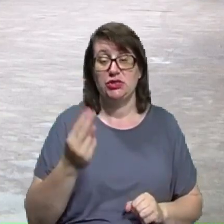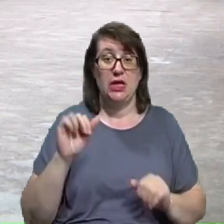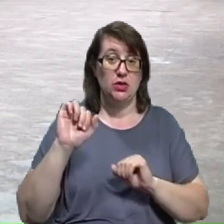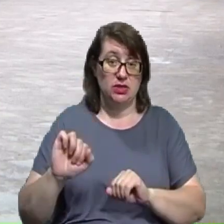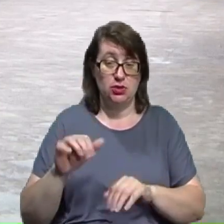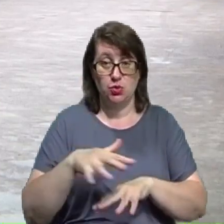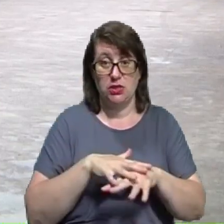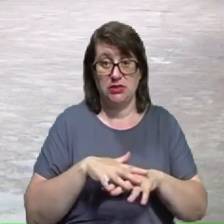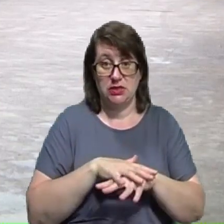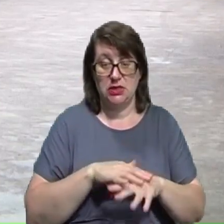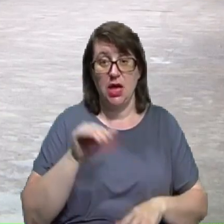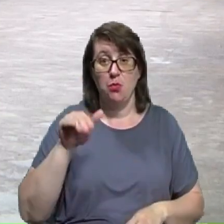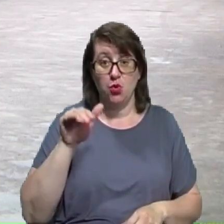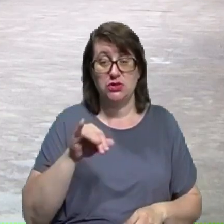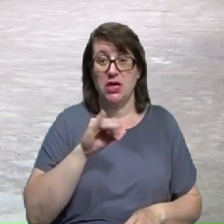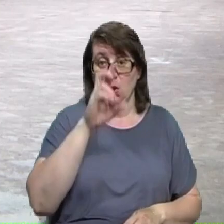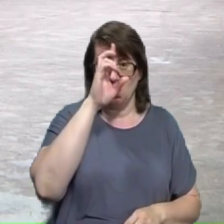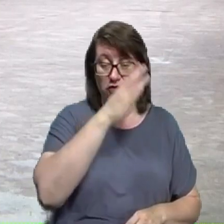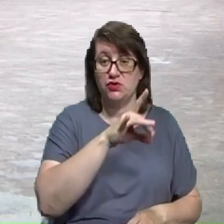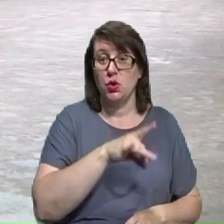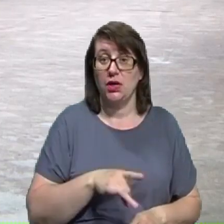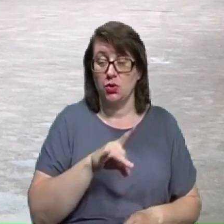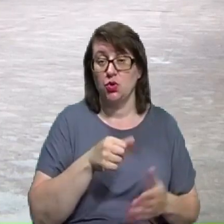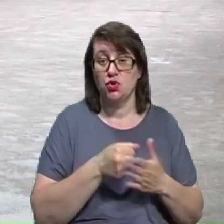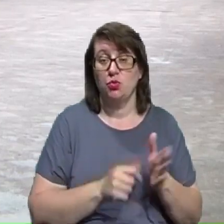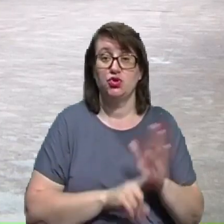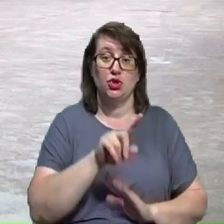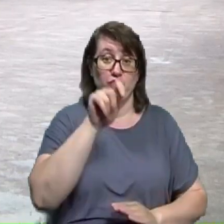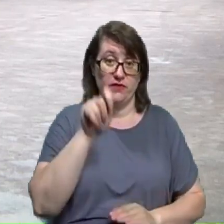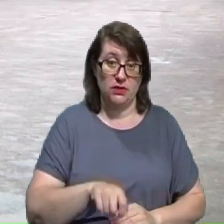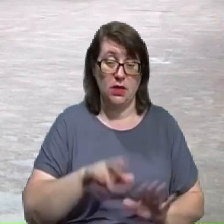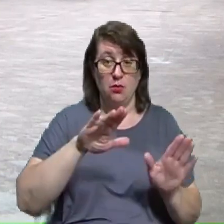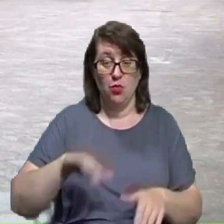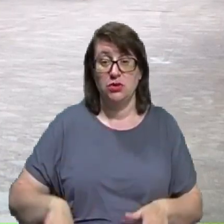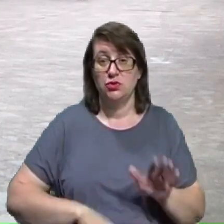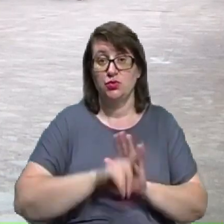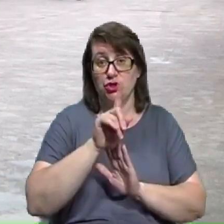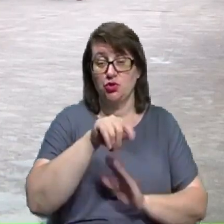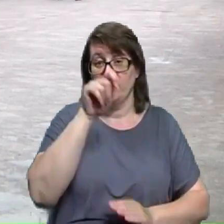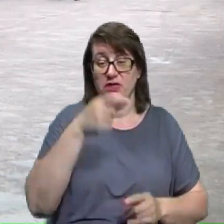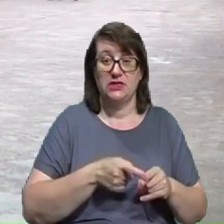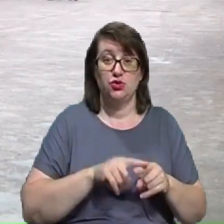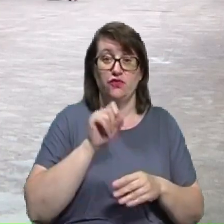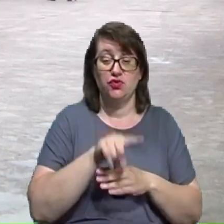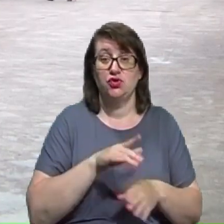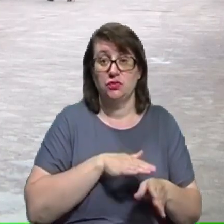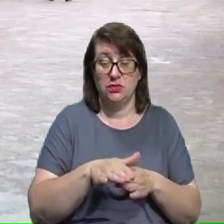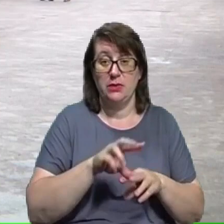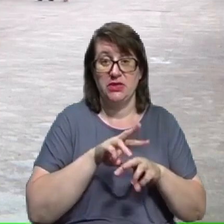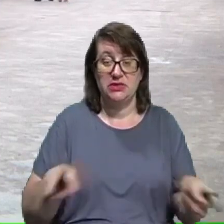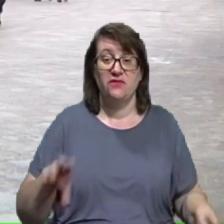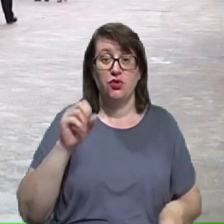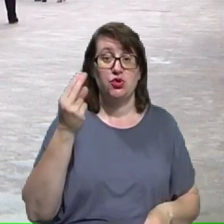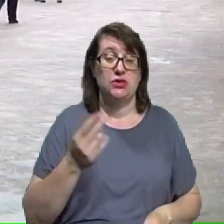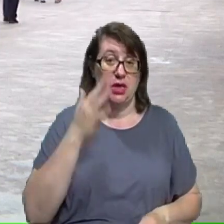Богунського та Корольовського районів до початку війни. Потім, з початком війни, цю функцію здійснювало Міністерство соціальної політики